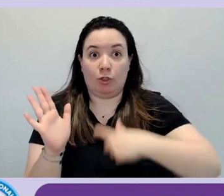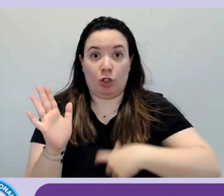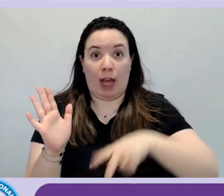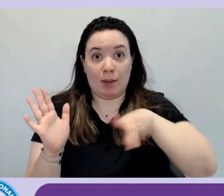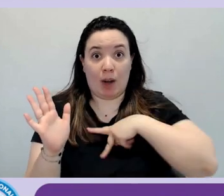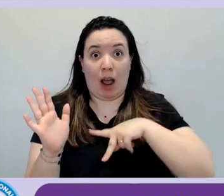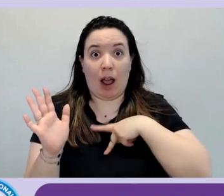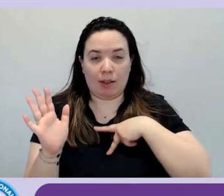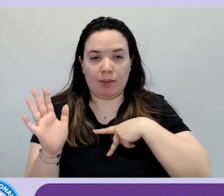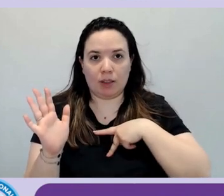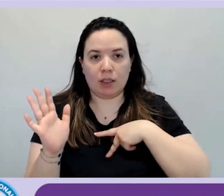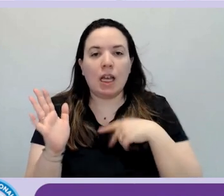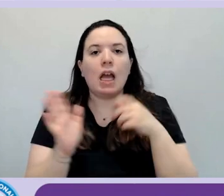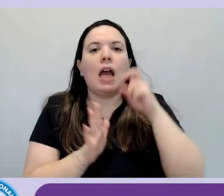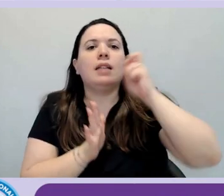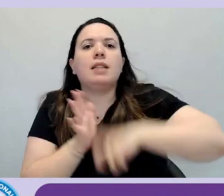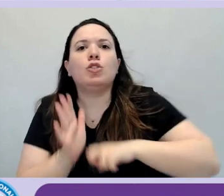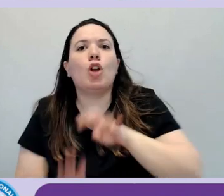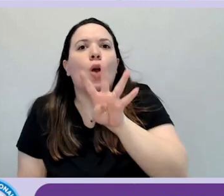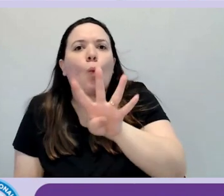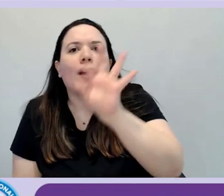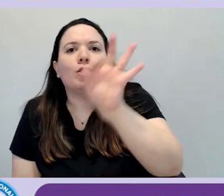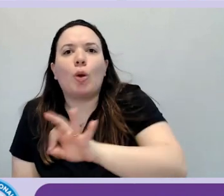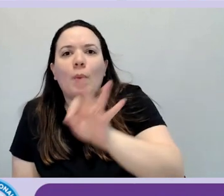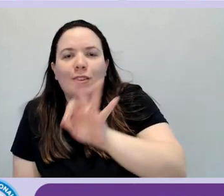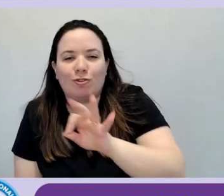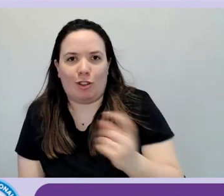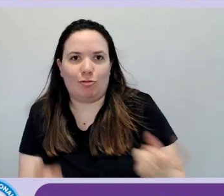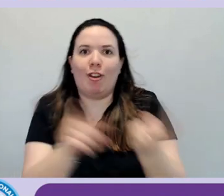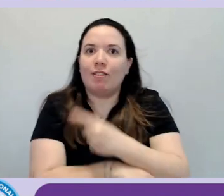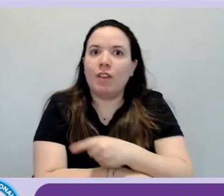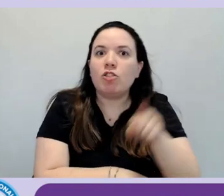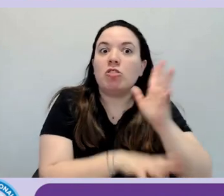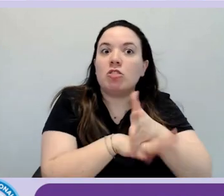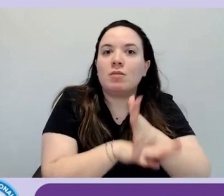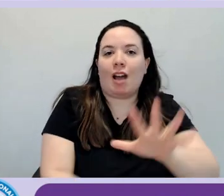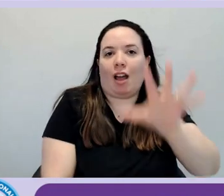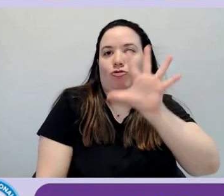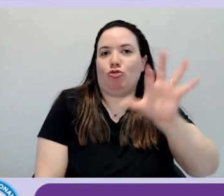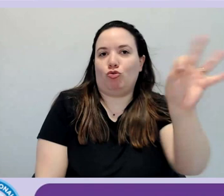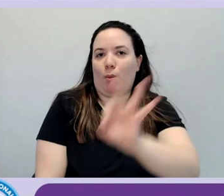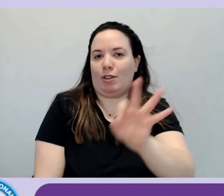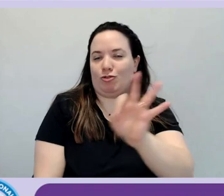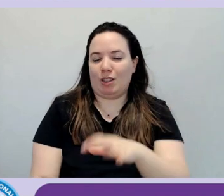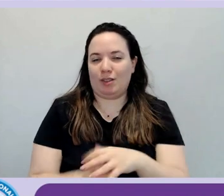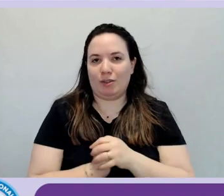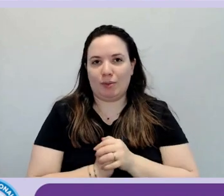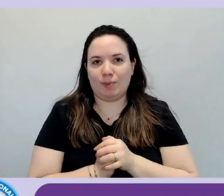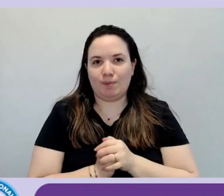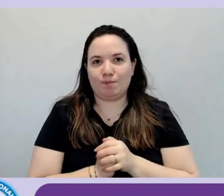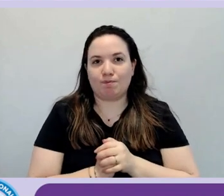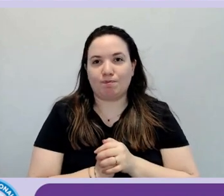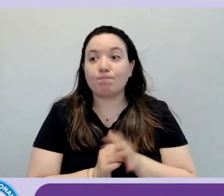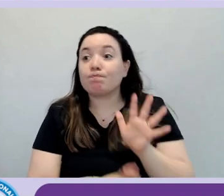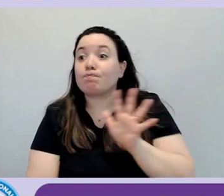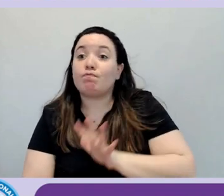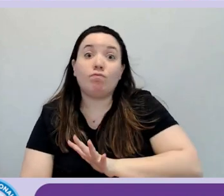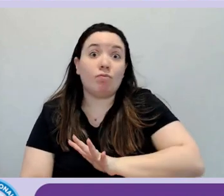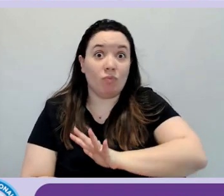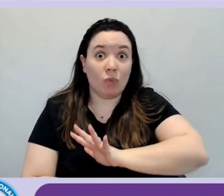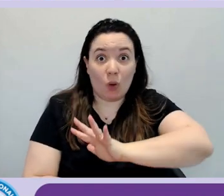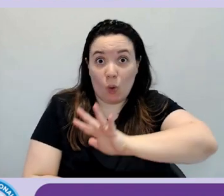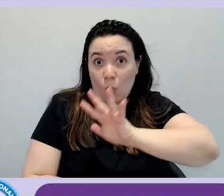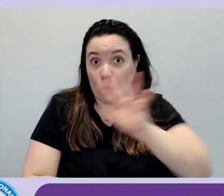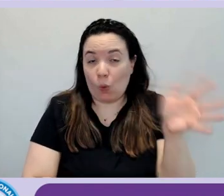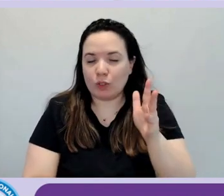4% del fatturato, accessibilità arriva al 5%. Un'altra tematica che a noi che